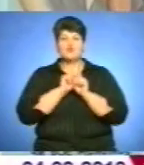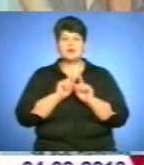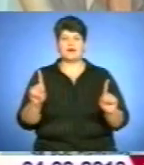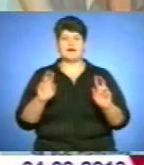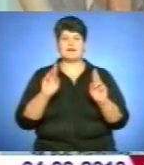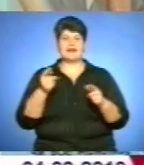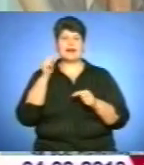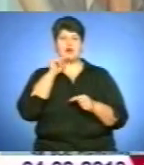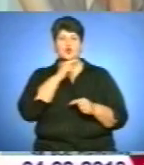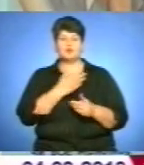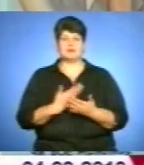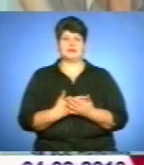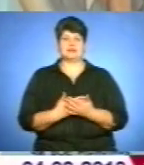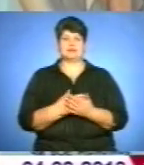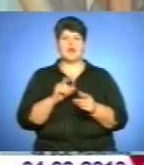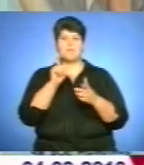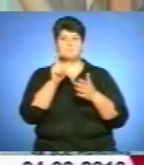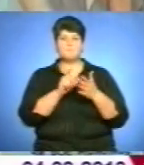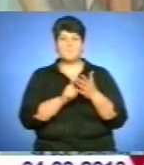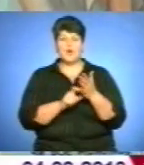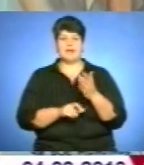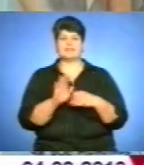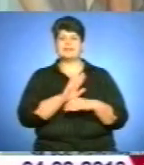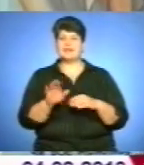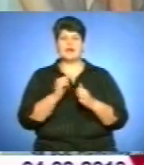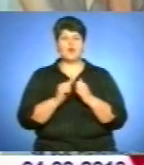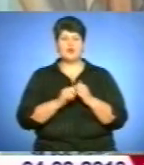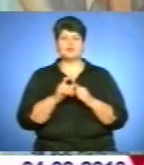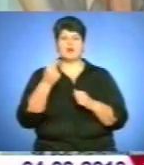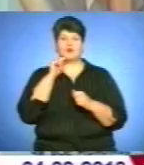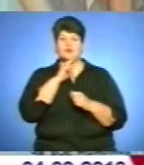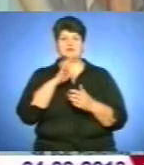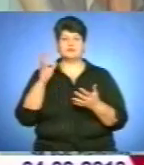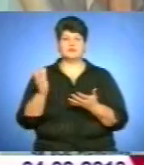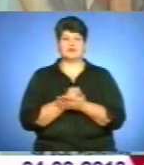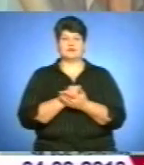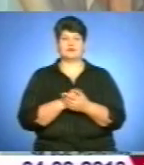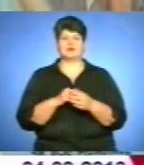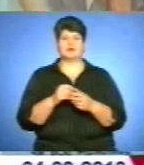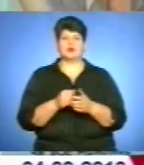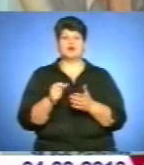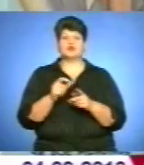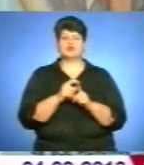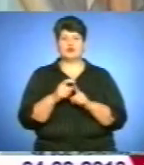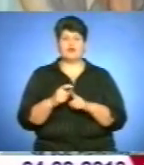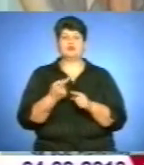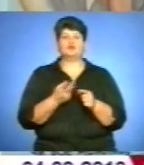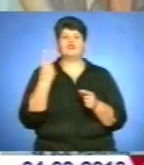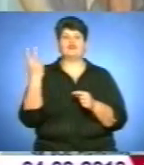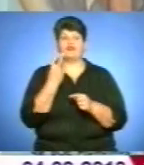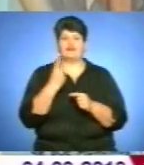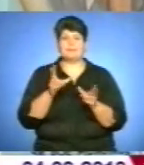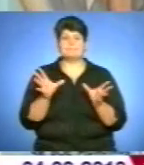економіст, як поет. Не кожному економісту вдається володіти словом. А тут два поєднання,